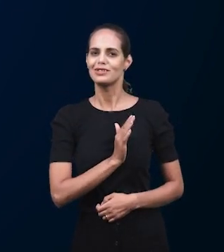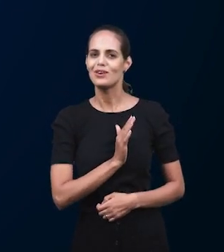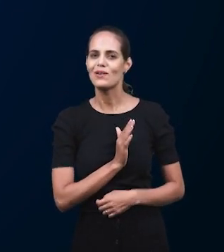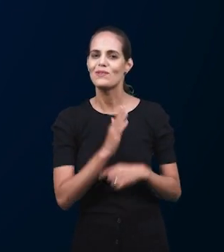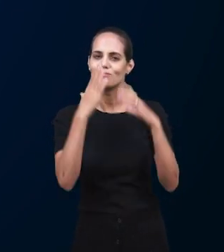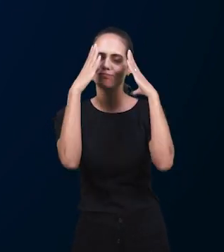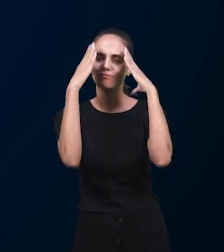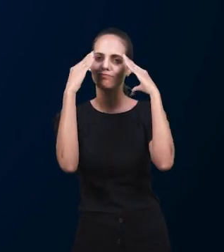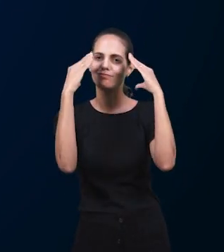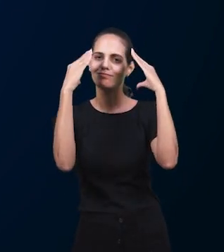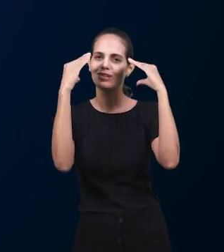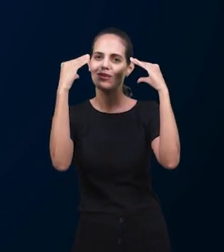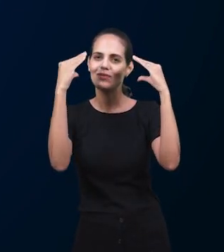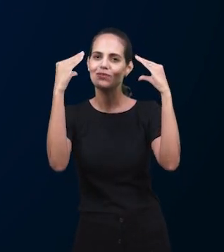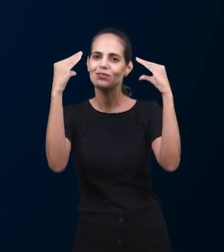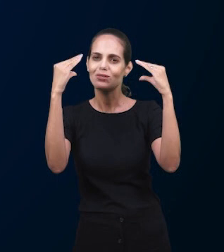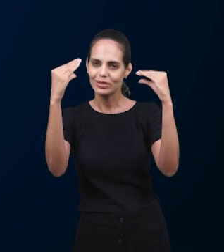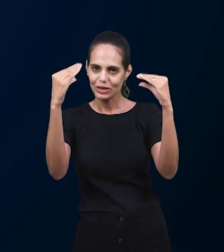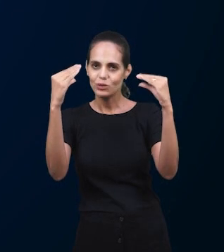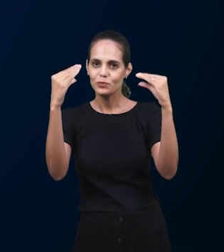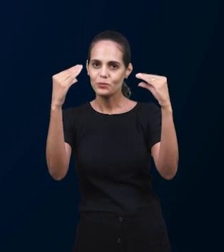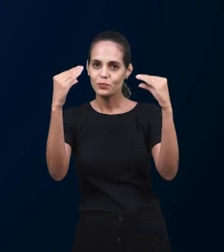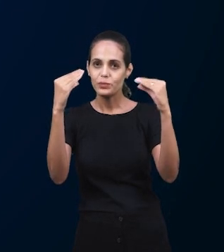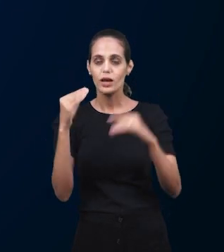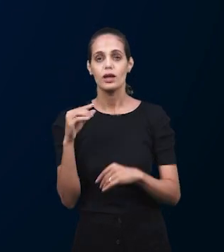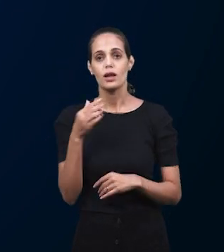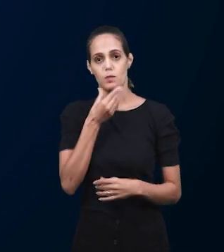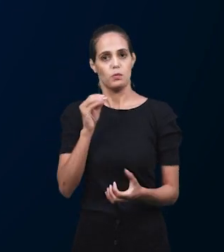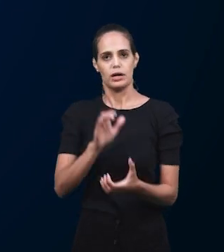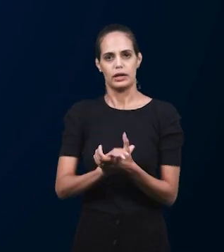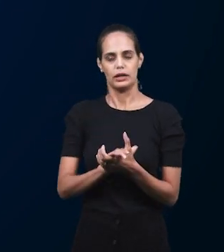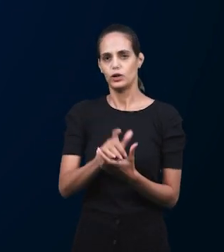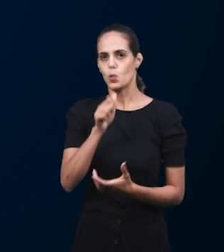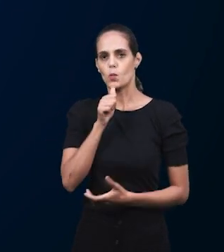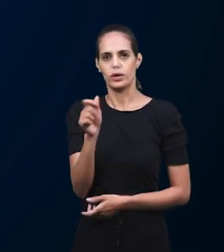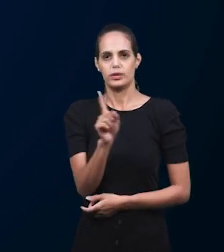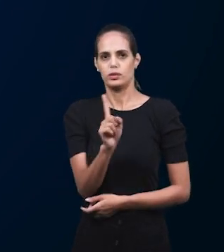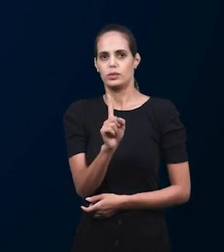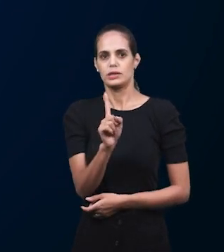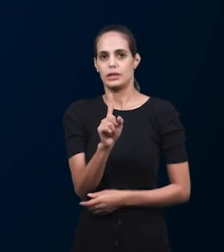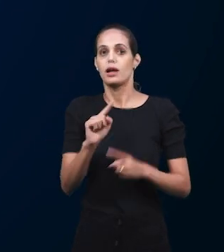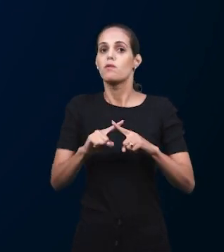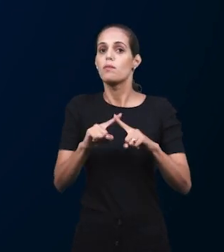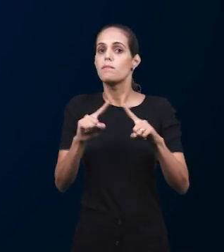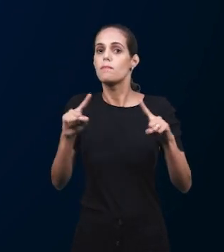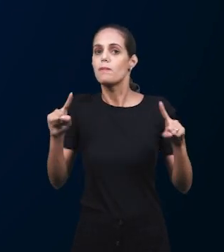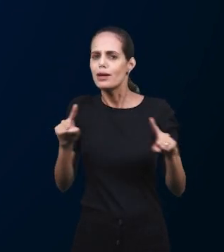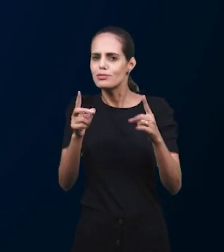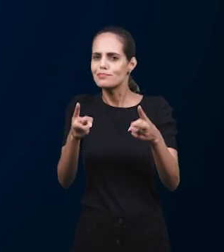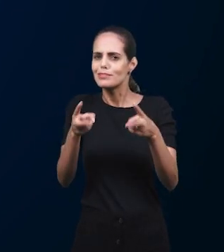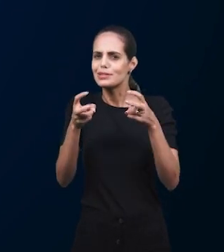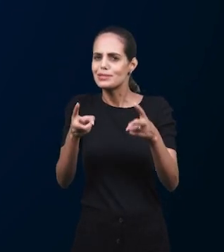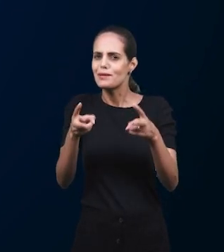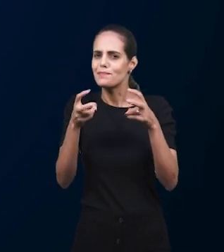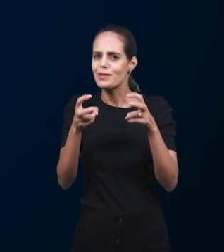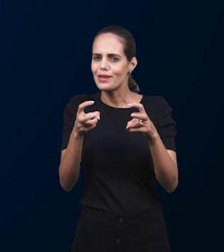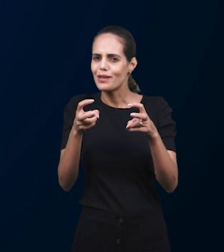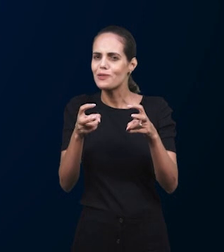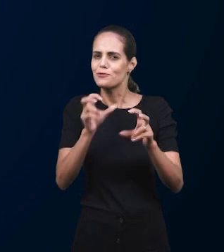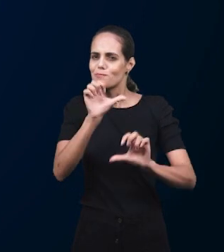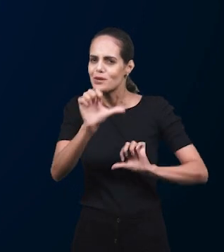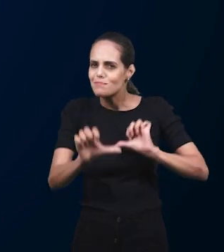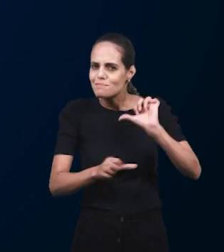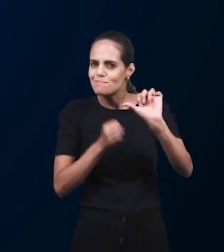общается, у него мир на душе, и он спокойно может говорить обо всем, потому что